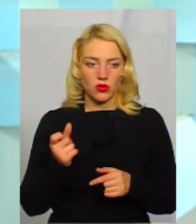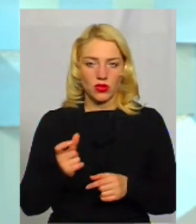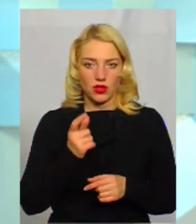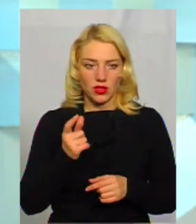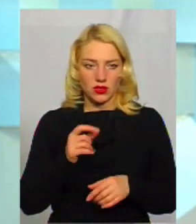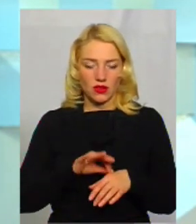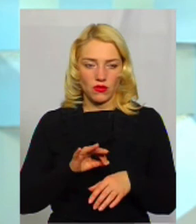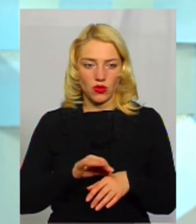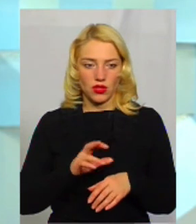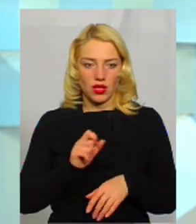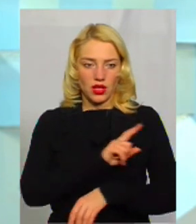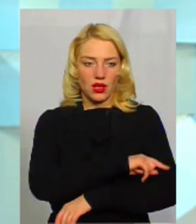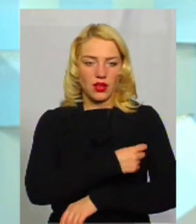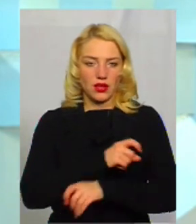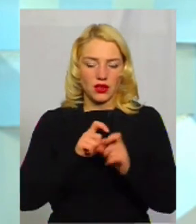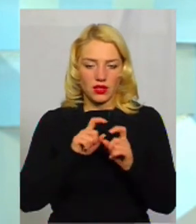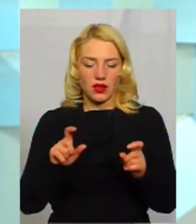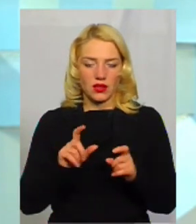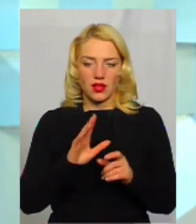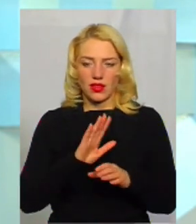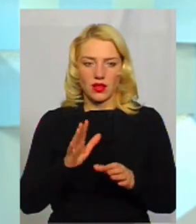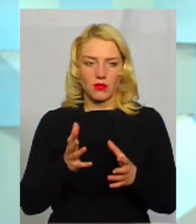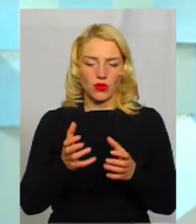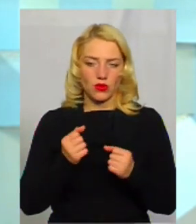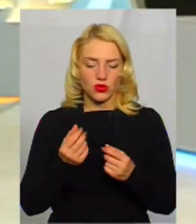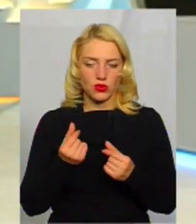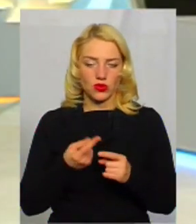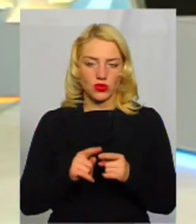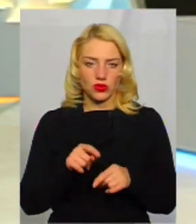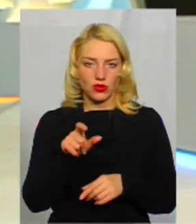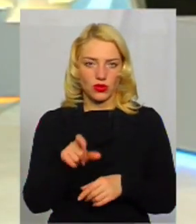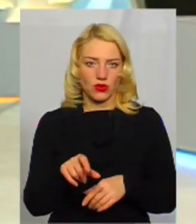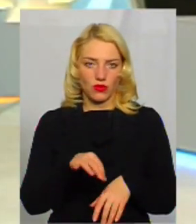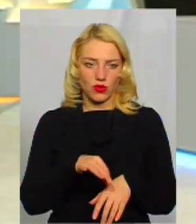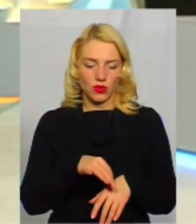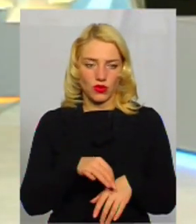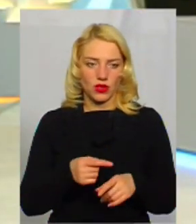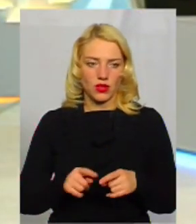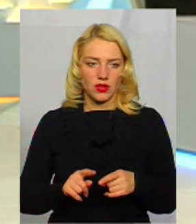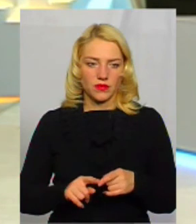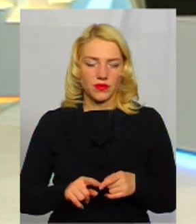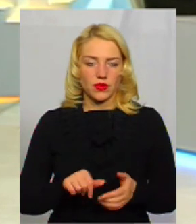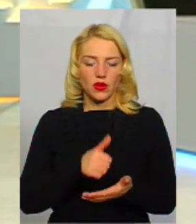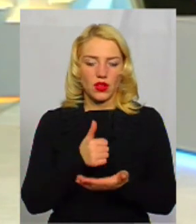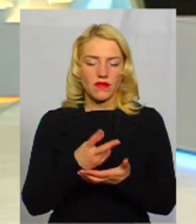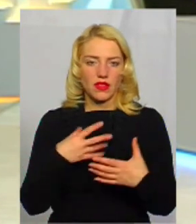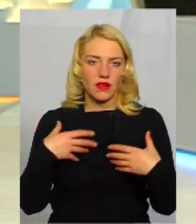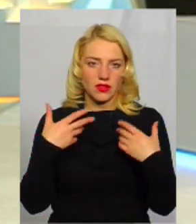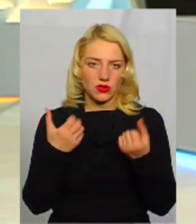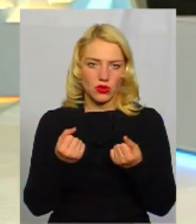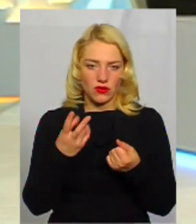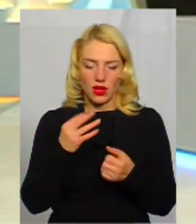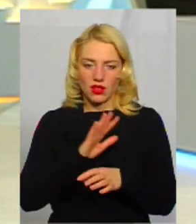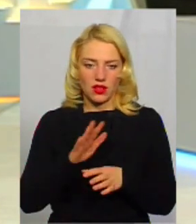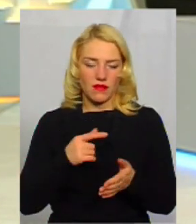він, лікар не отримує коштів знову. Тобто лікарі будуть працювати не на виписку, а на бездоровлення. На бездоровлення.